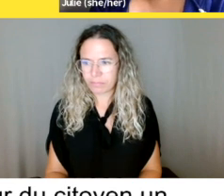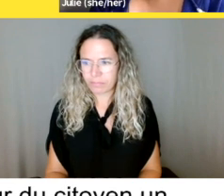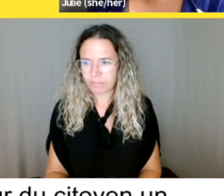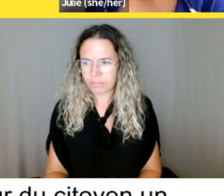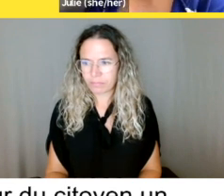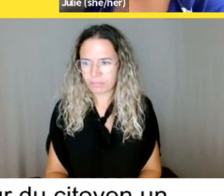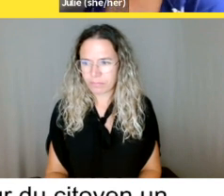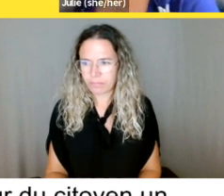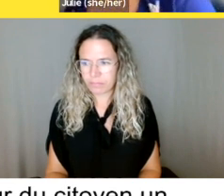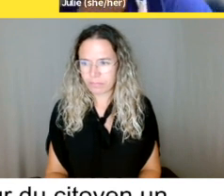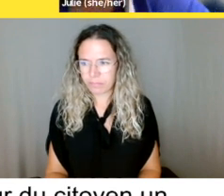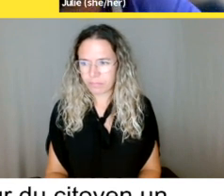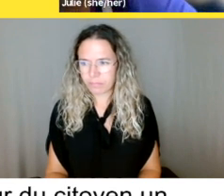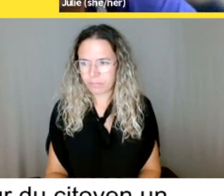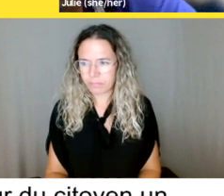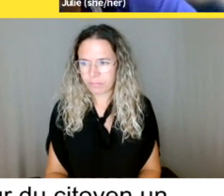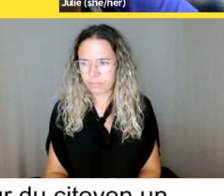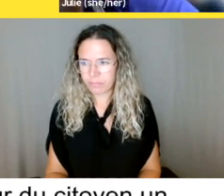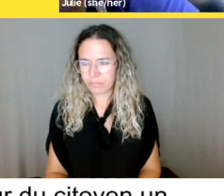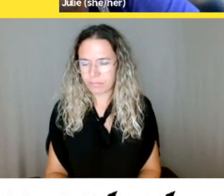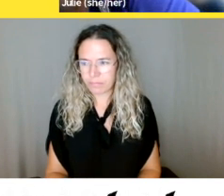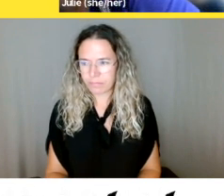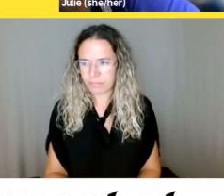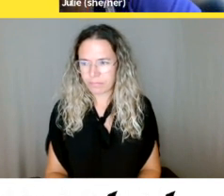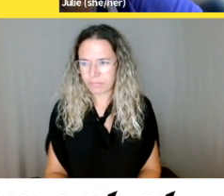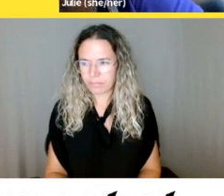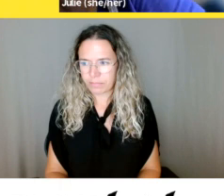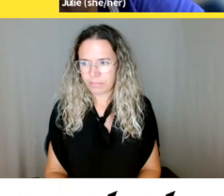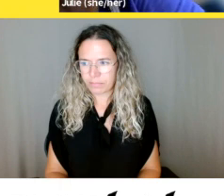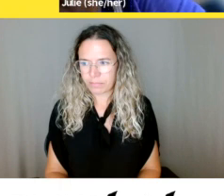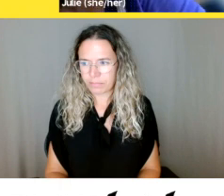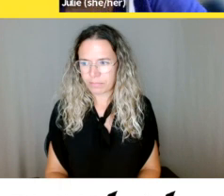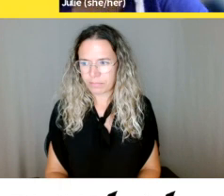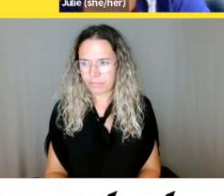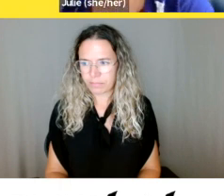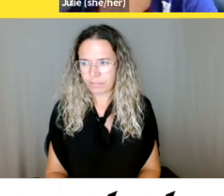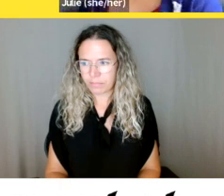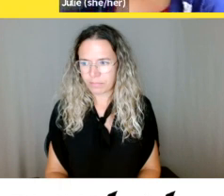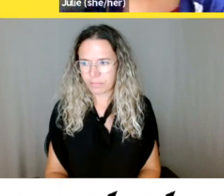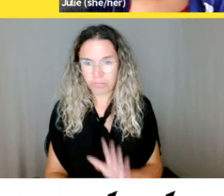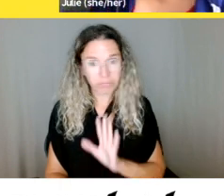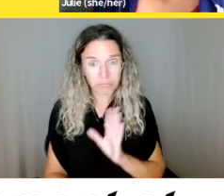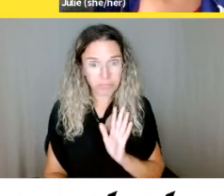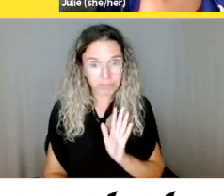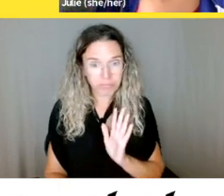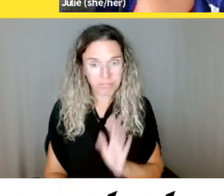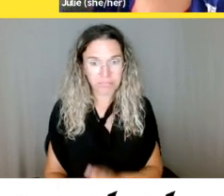Non? OK. On ira à la section de discussion d'abord.